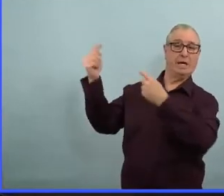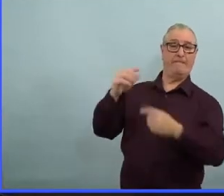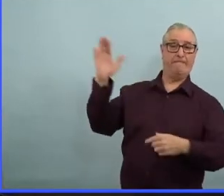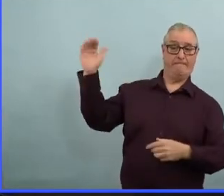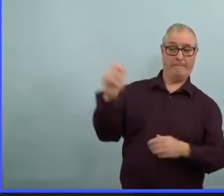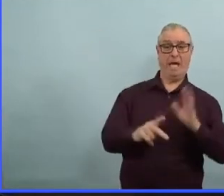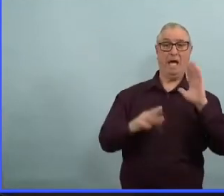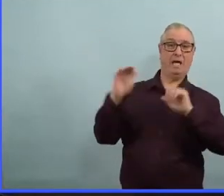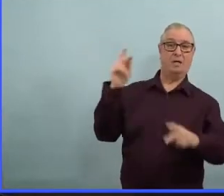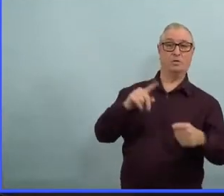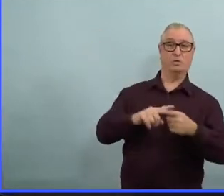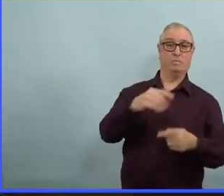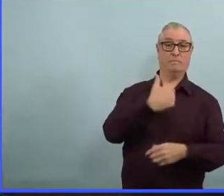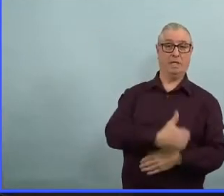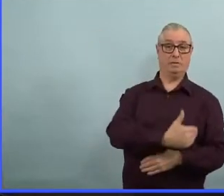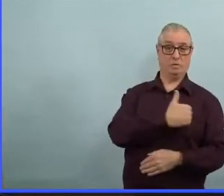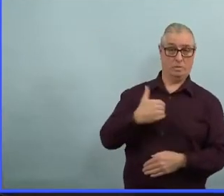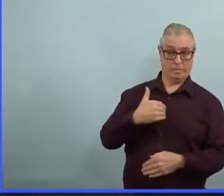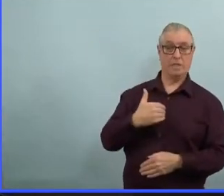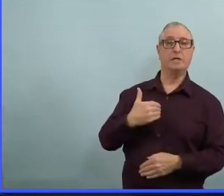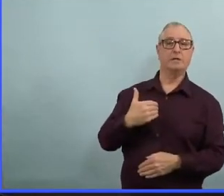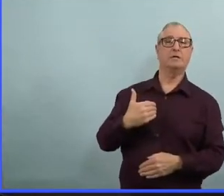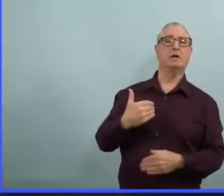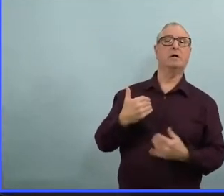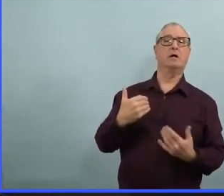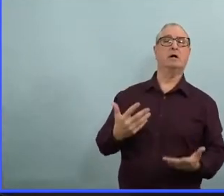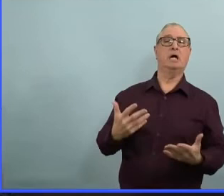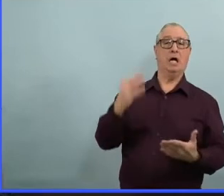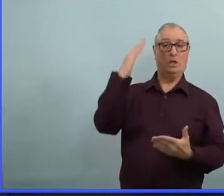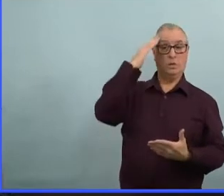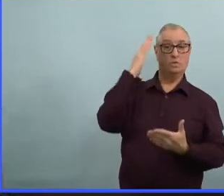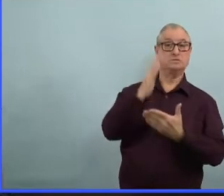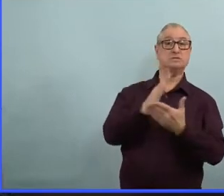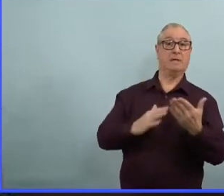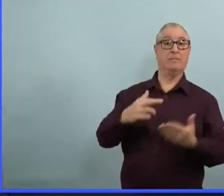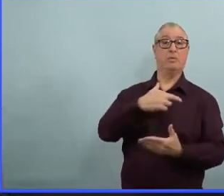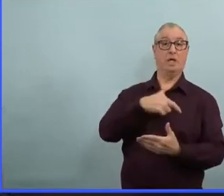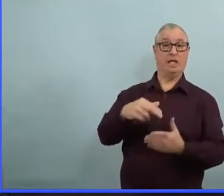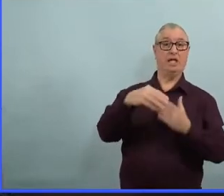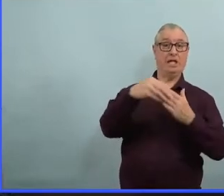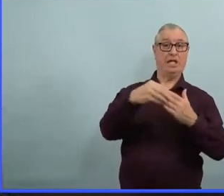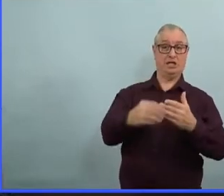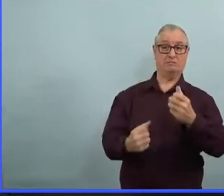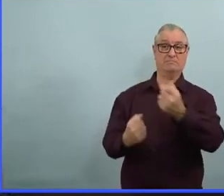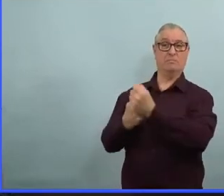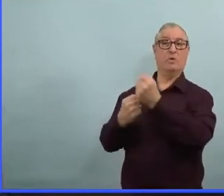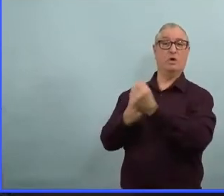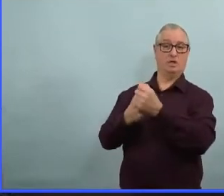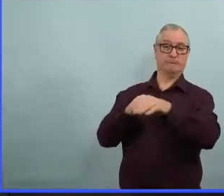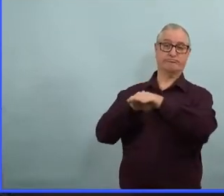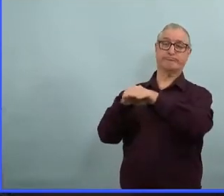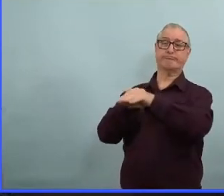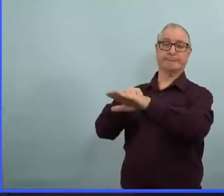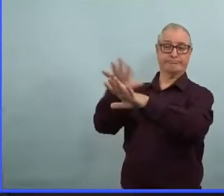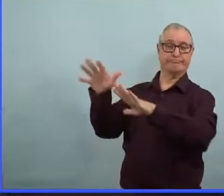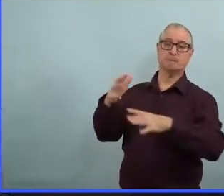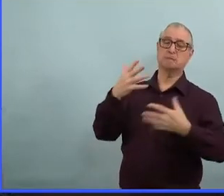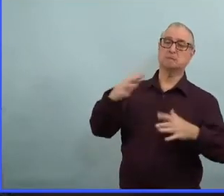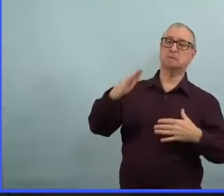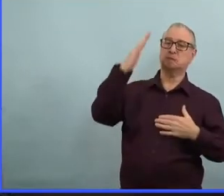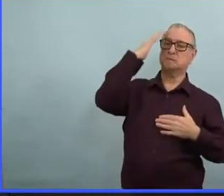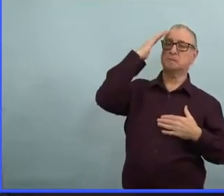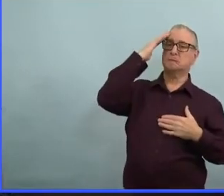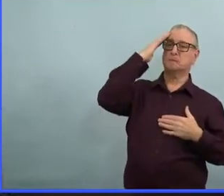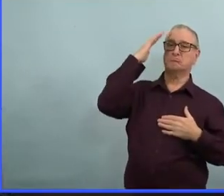il y a un assistant législatif qui a été retiré de son poste à cause de son soutien. Alors maintenant, il va y avoir une manifestation devant